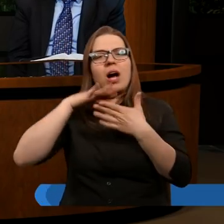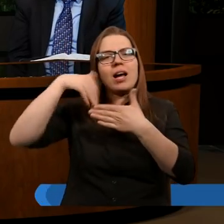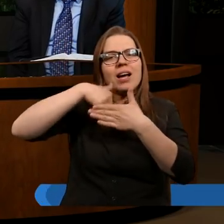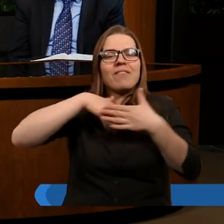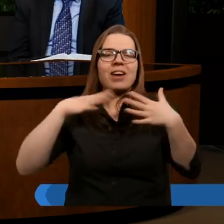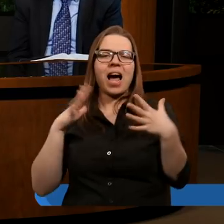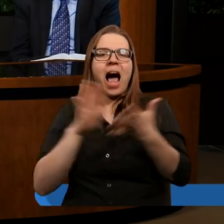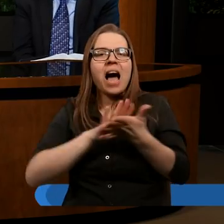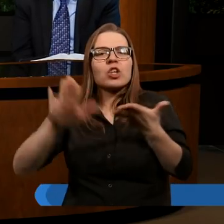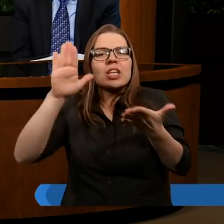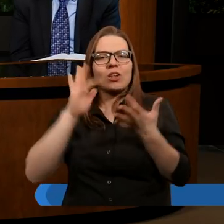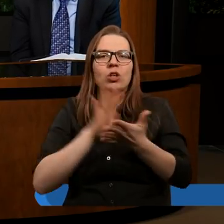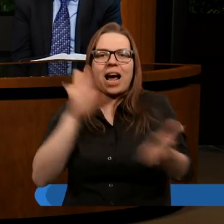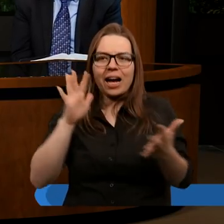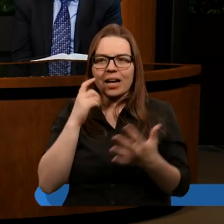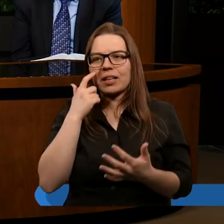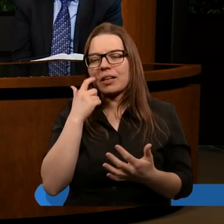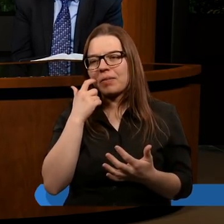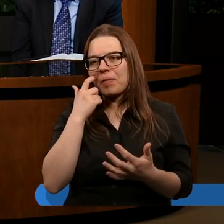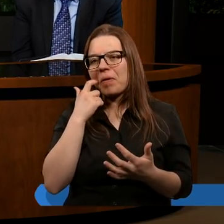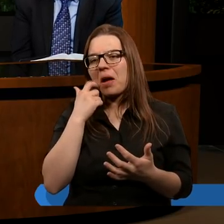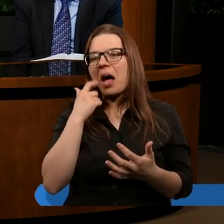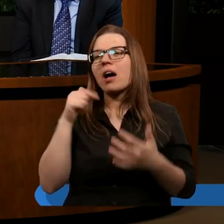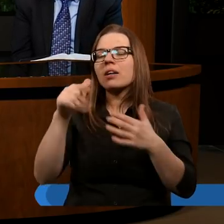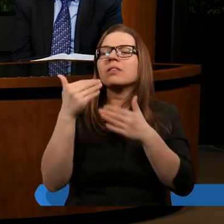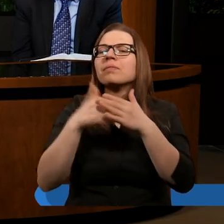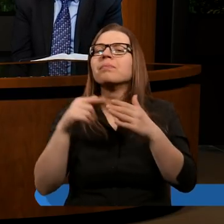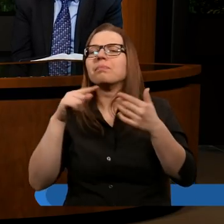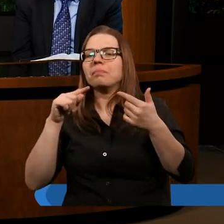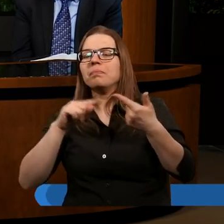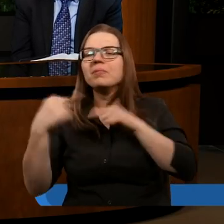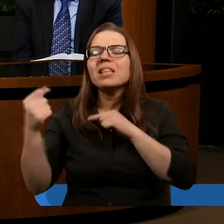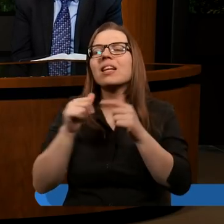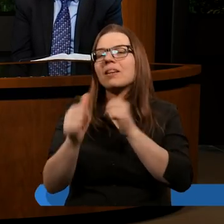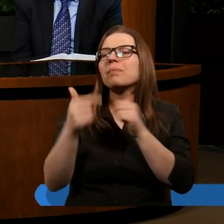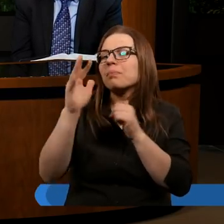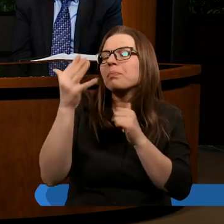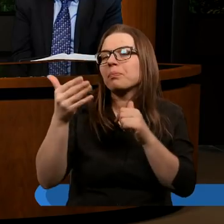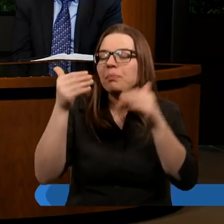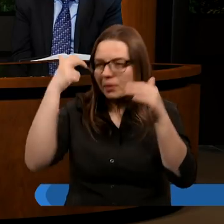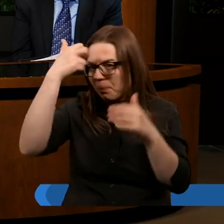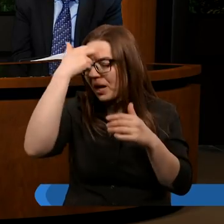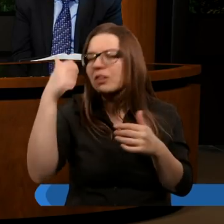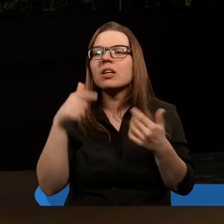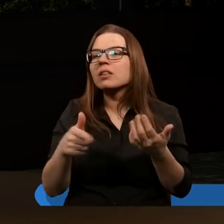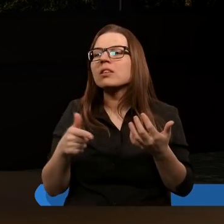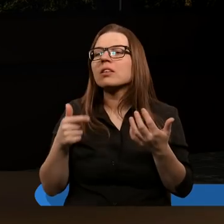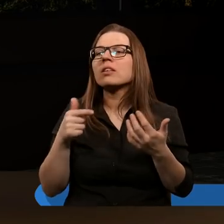w czystości, w charakterze. Ja muszę jeszcze też ostatnie zdanie na temat tej piątej pieczęci.